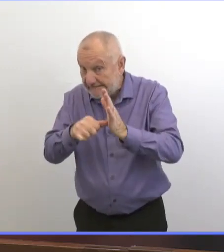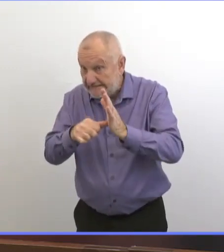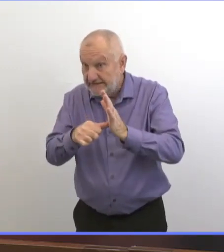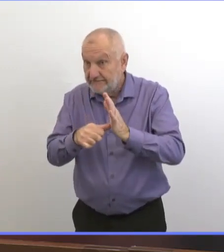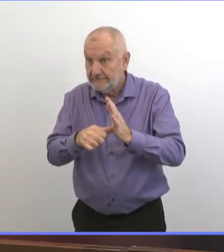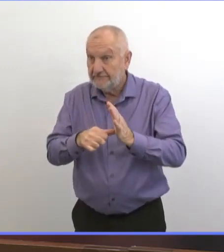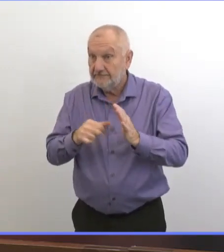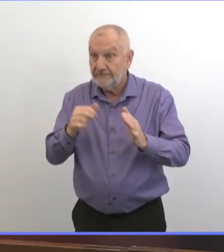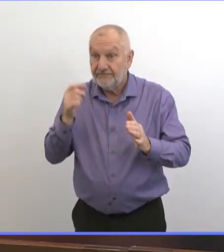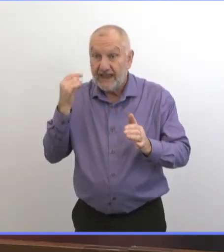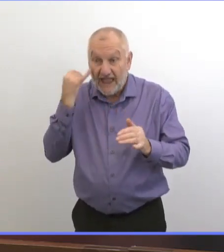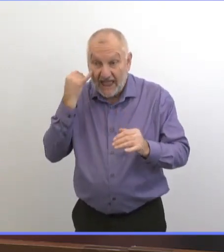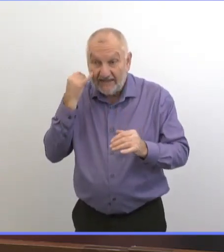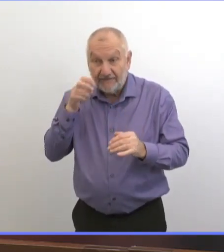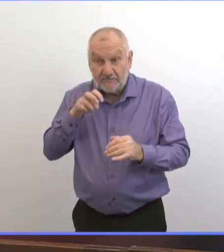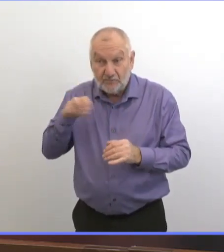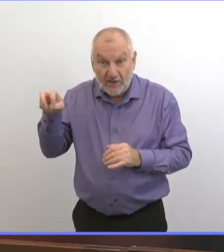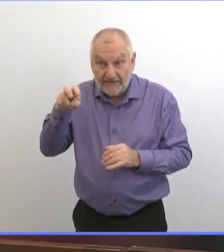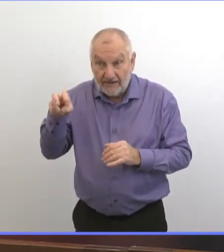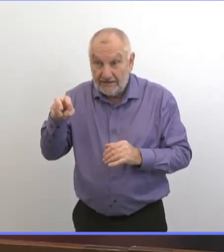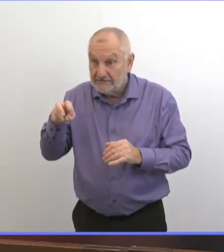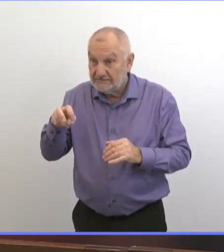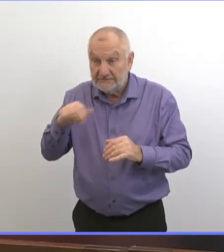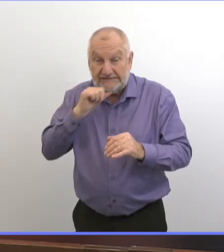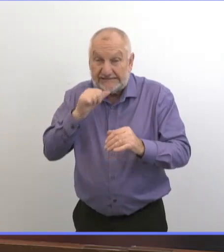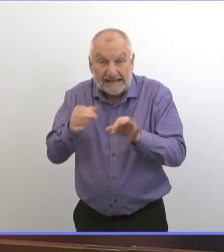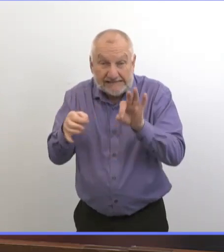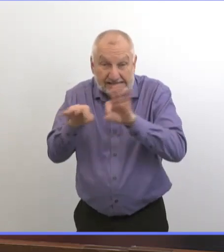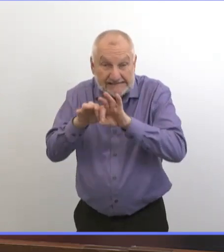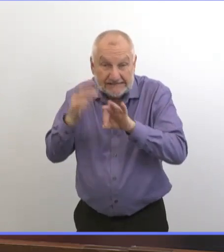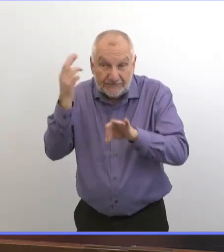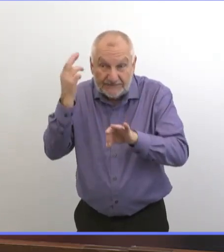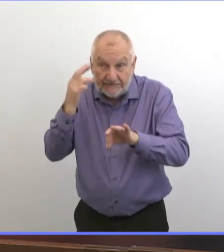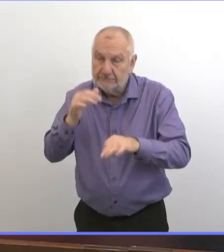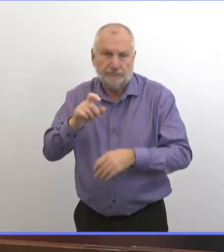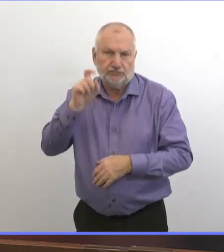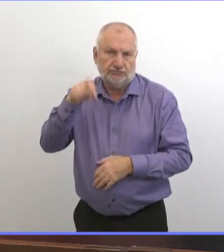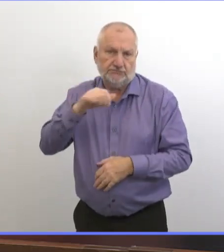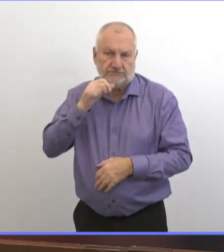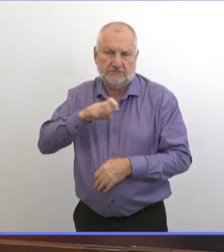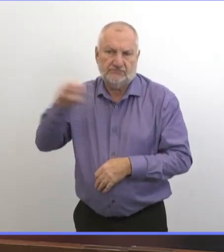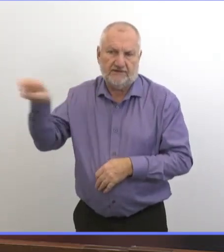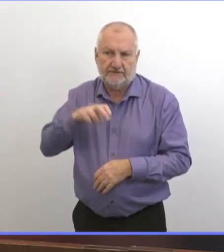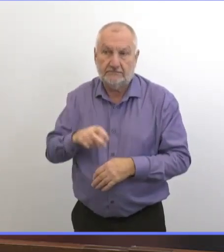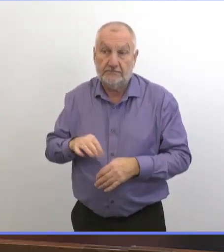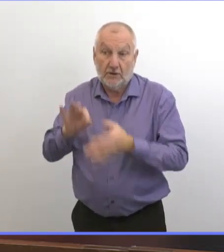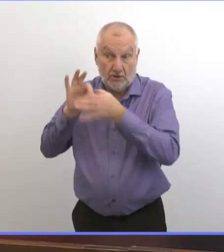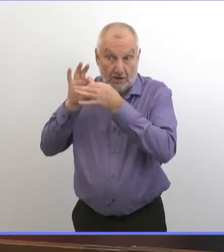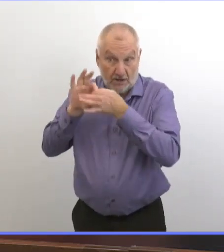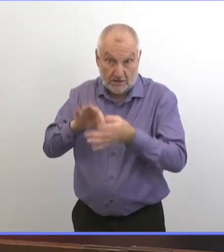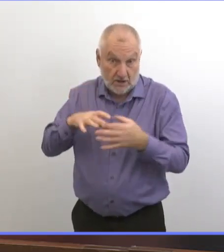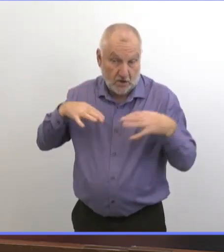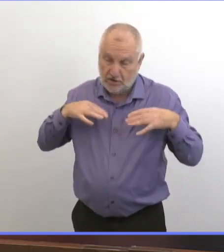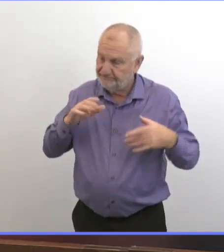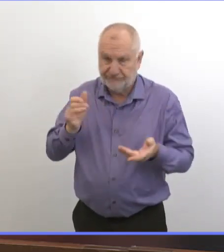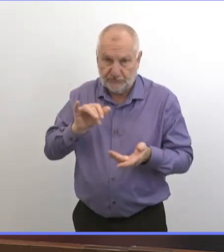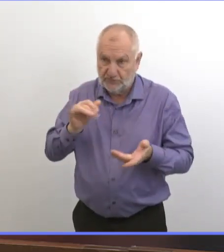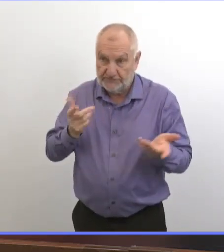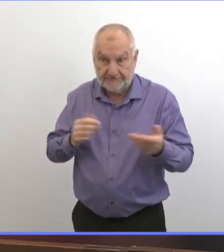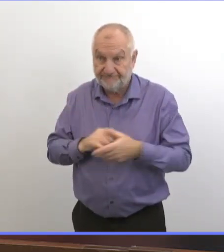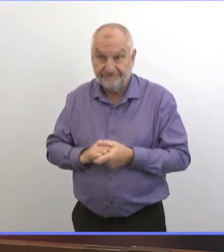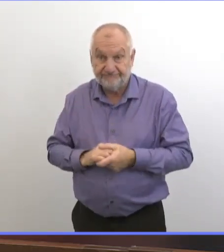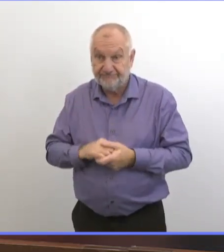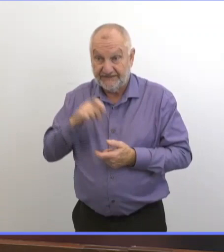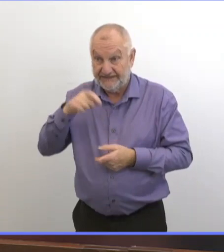Les voyages non essentiels ne devraient pas avoir lieu, y compris les voyages pendant les vacances. Ça ne va pas être une